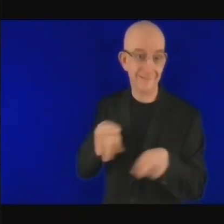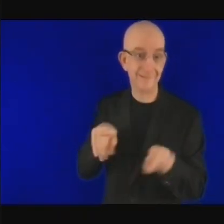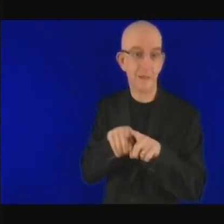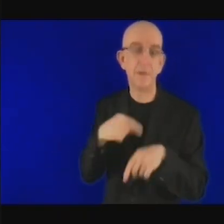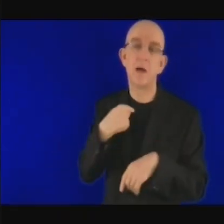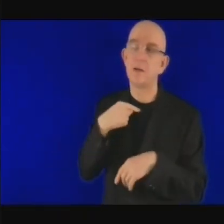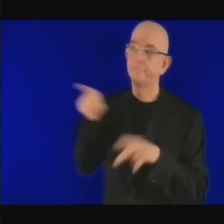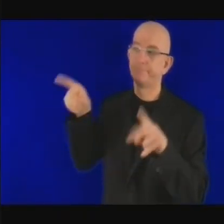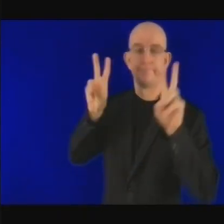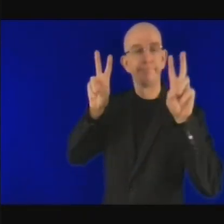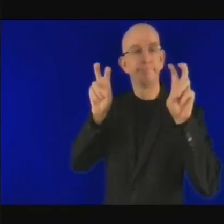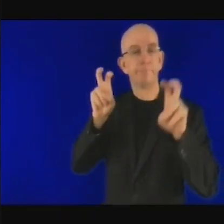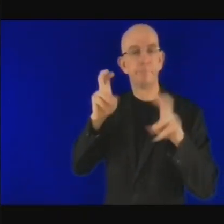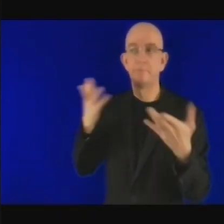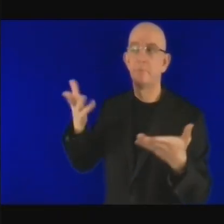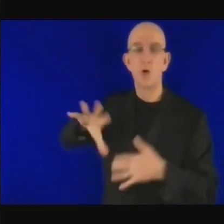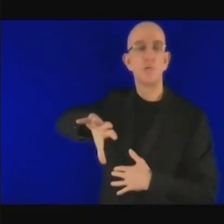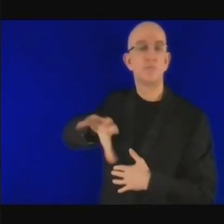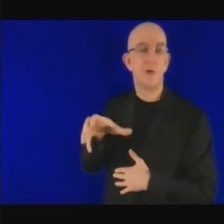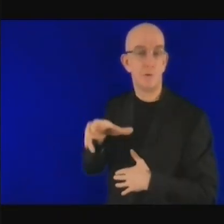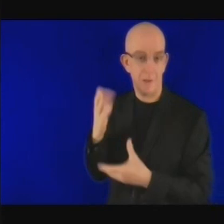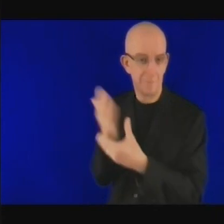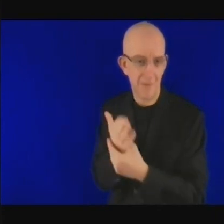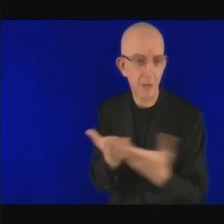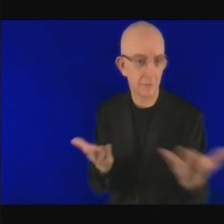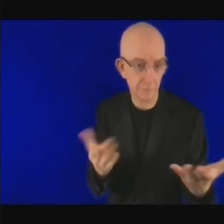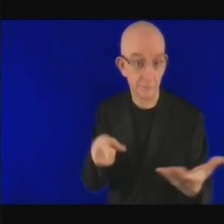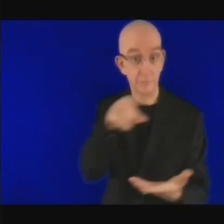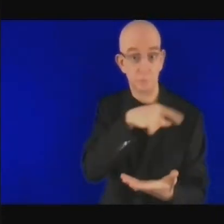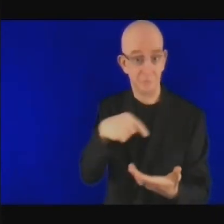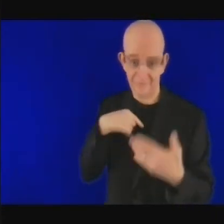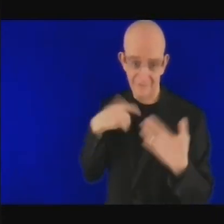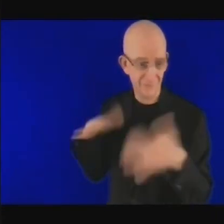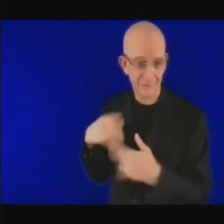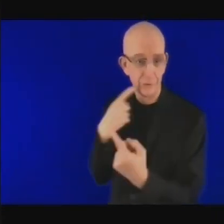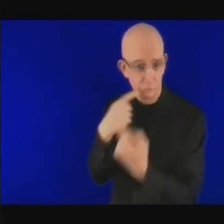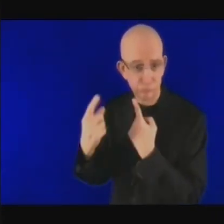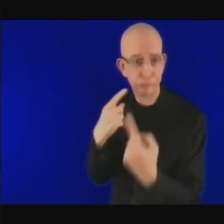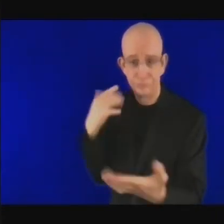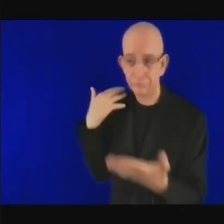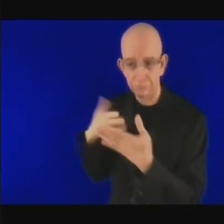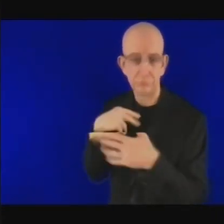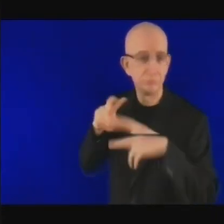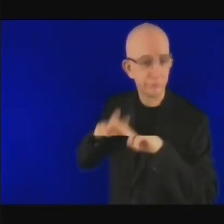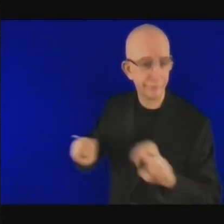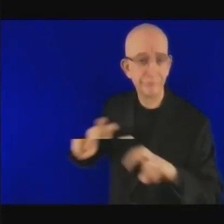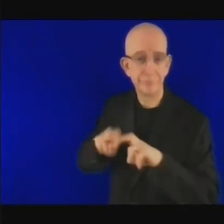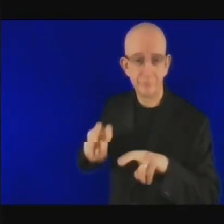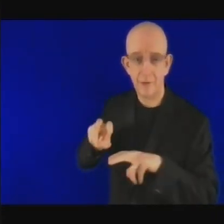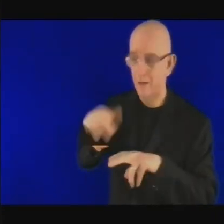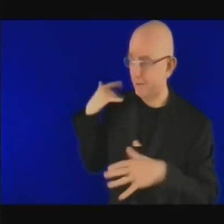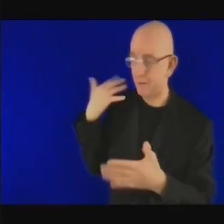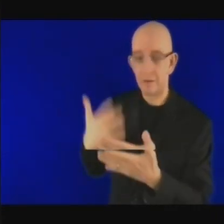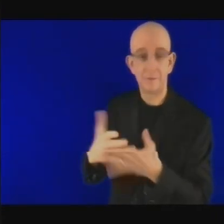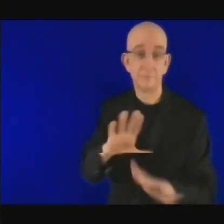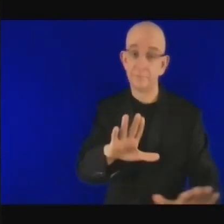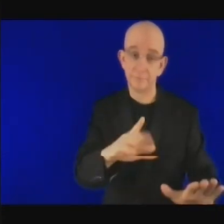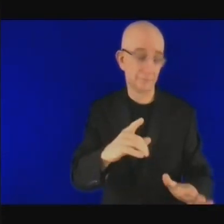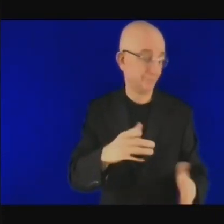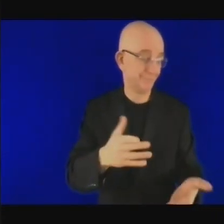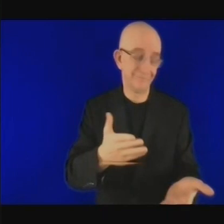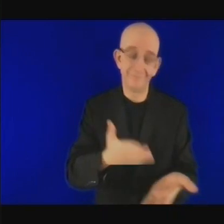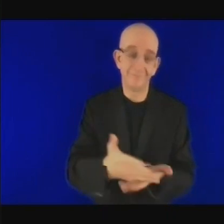aussi on fait donc nos analyses et c'est quelque chose que j'ai toujours dit clairement nous faisons à l'interne des analyses